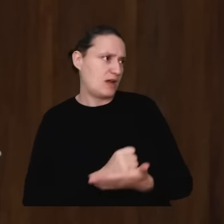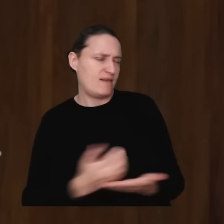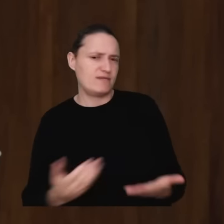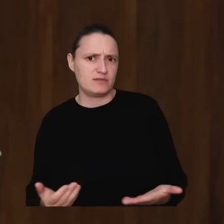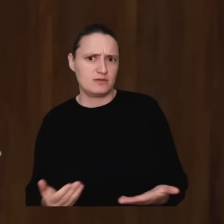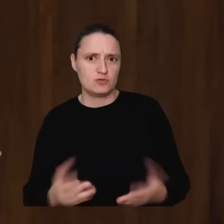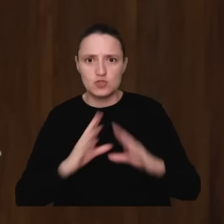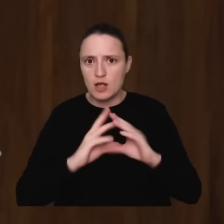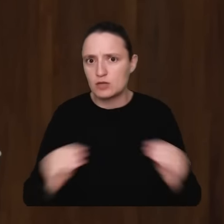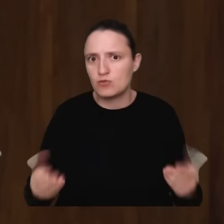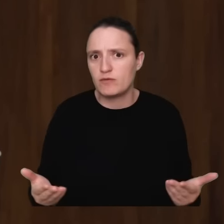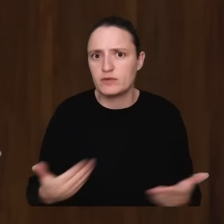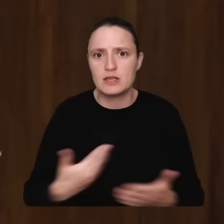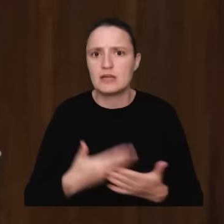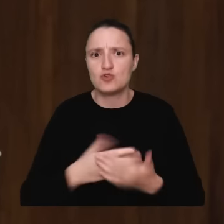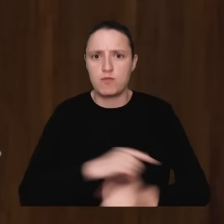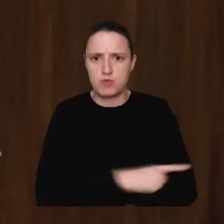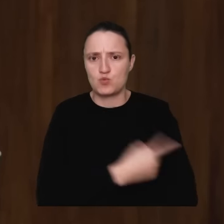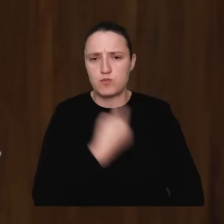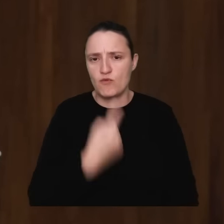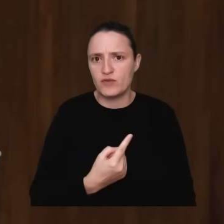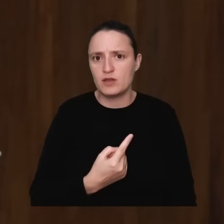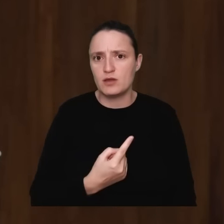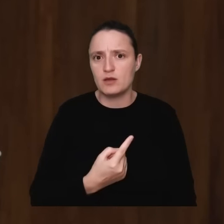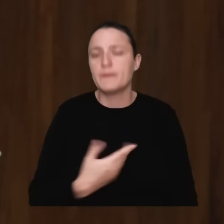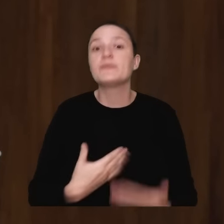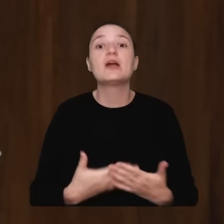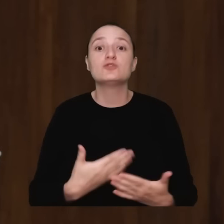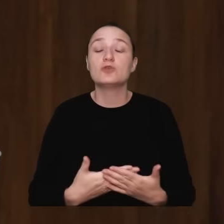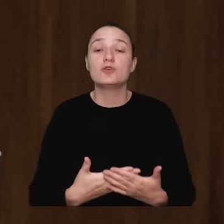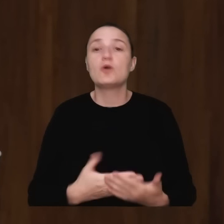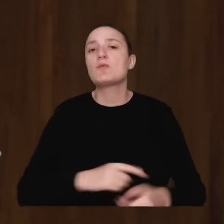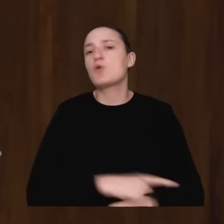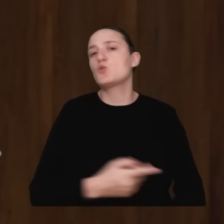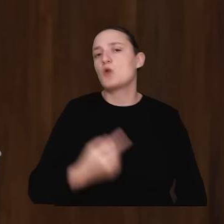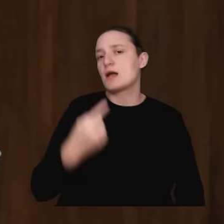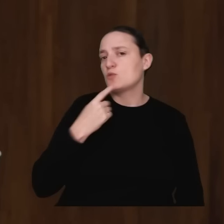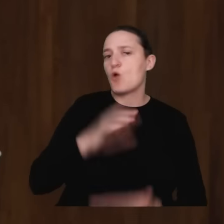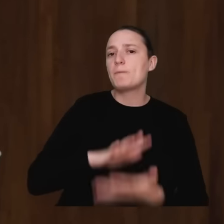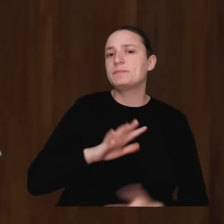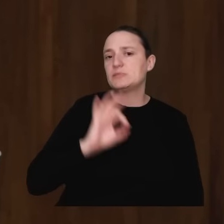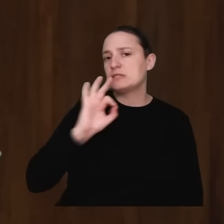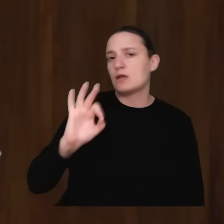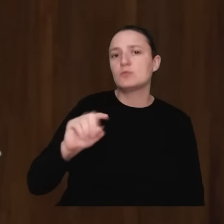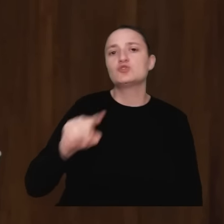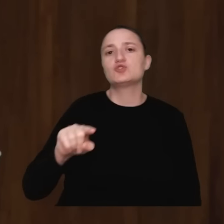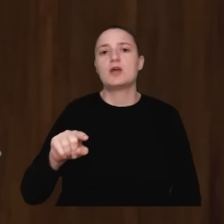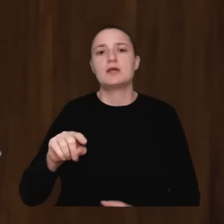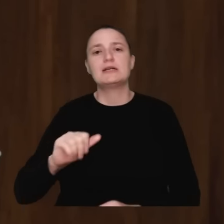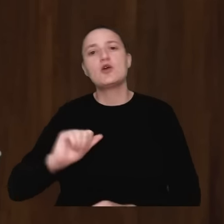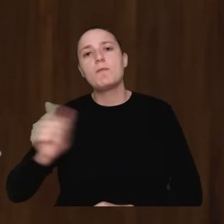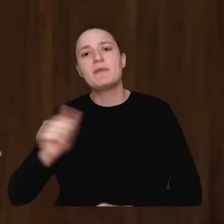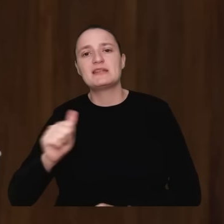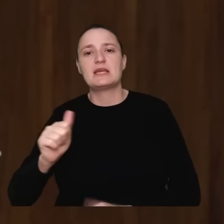państwo, dlaczego prokurator tak twierdzi? Bo zdaniem prokuratury tak zwane zarządzenie kompetencyjne nie zostało